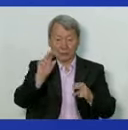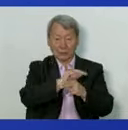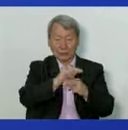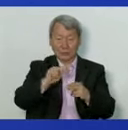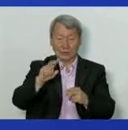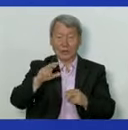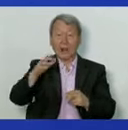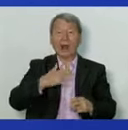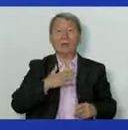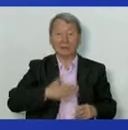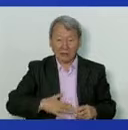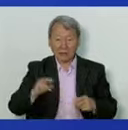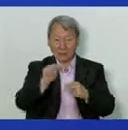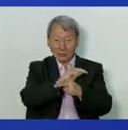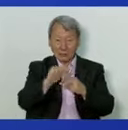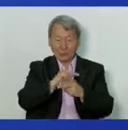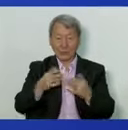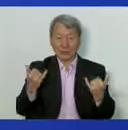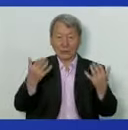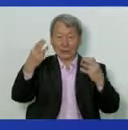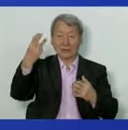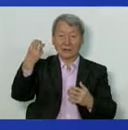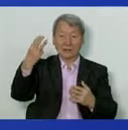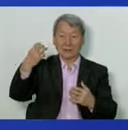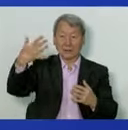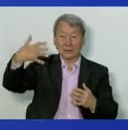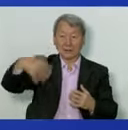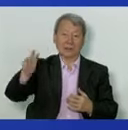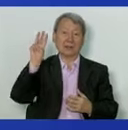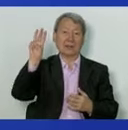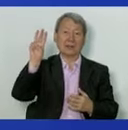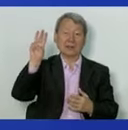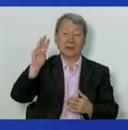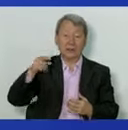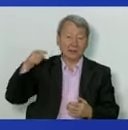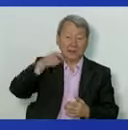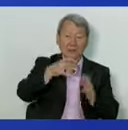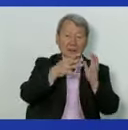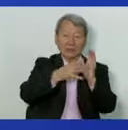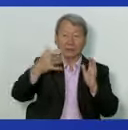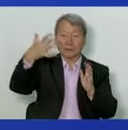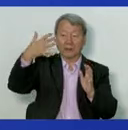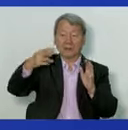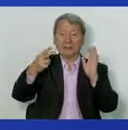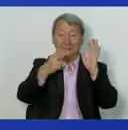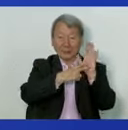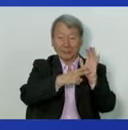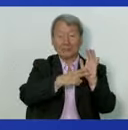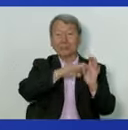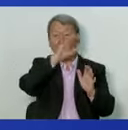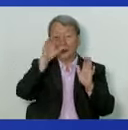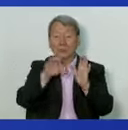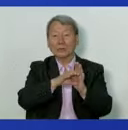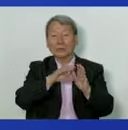пациентов, в удовлетворительном состоянии на сегодня 353, 1957 человек